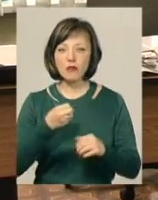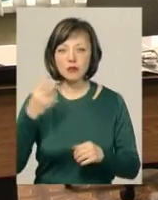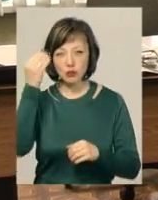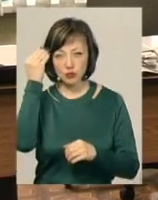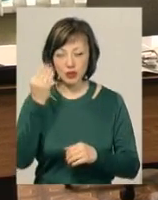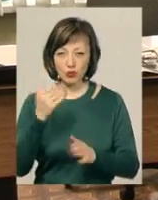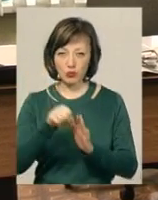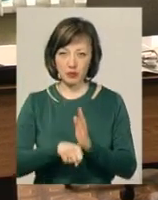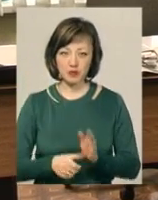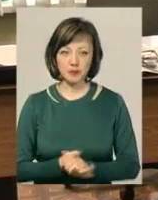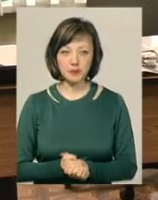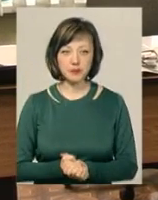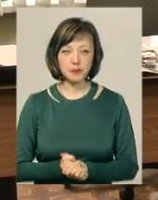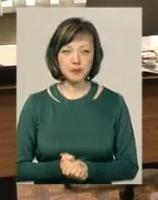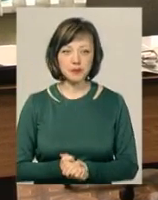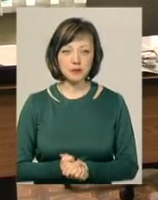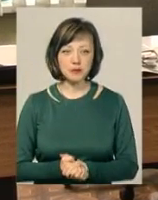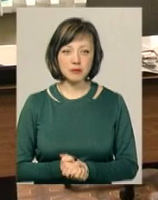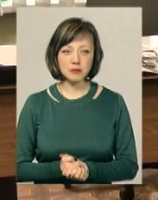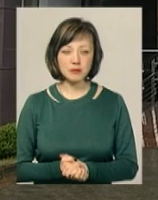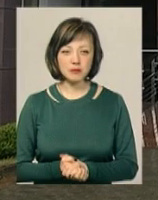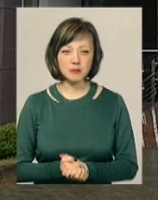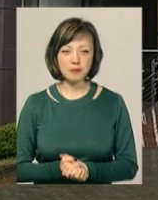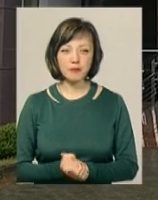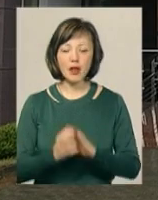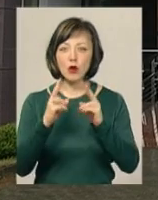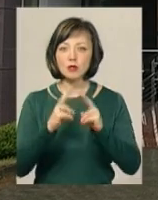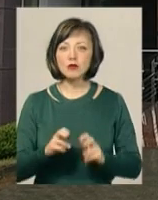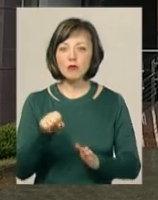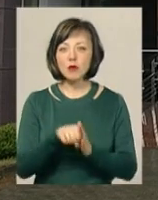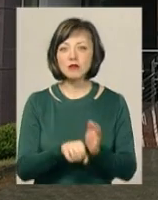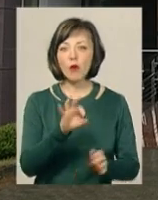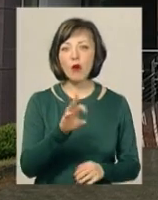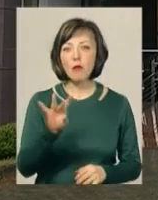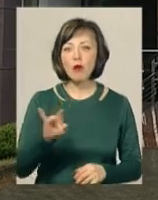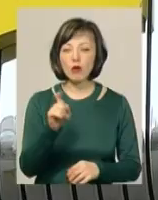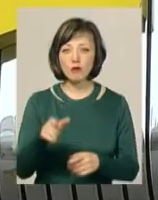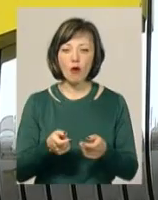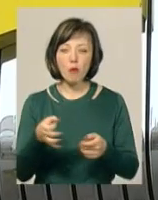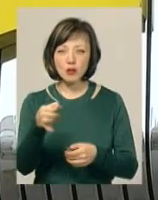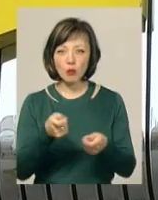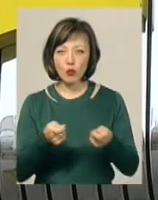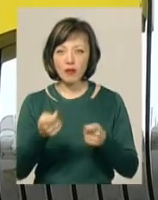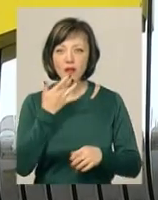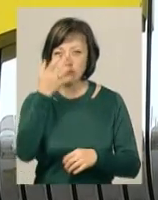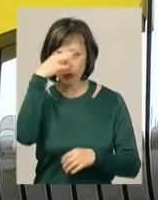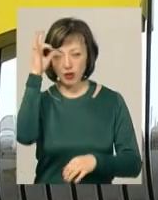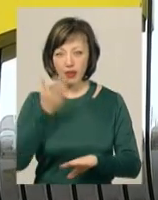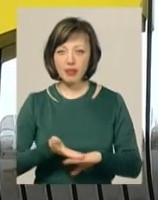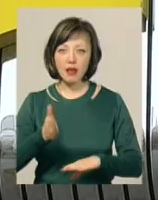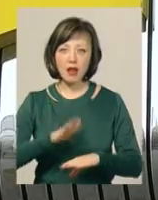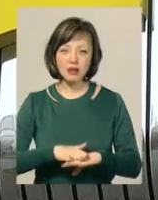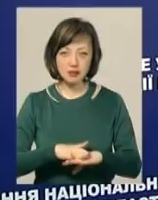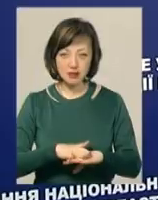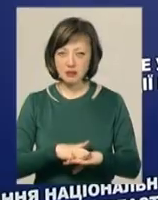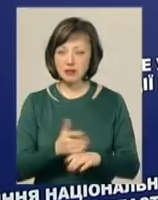точки зору, щоб це було пов'язано з професійною діяльністю. Розслідування вбивства Ольги Мороз в обласному управлінні Нацполіції називають найскладнішим з